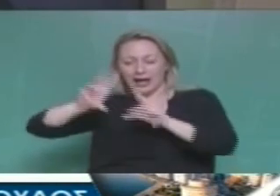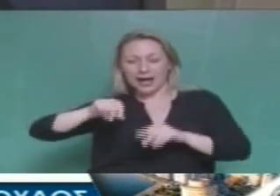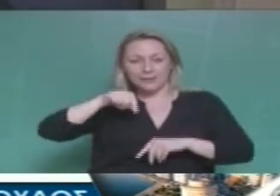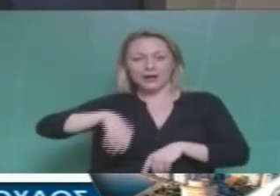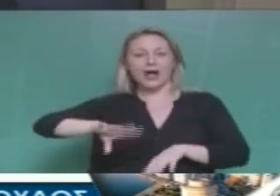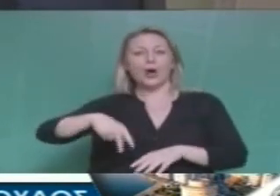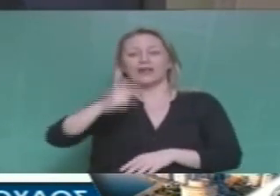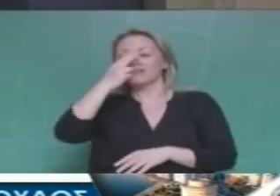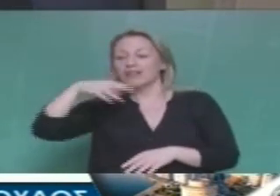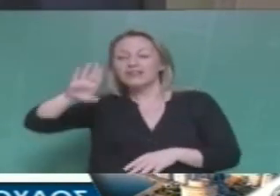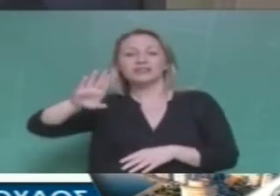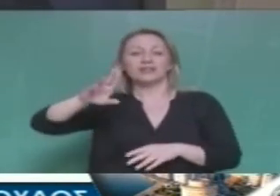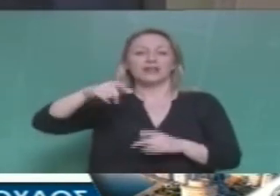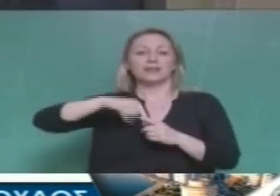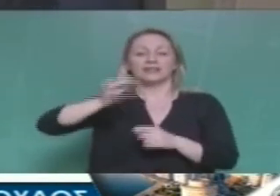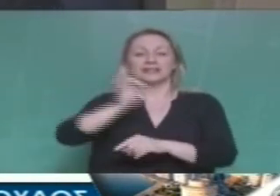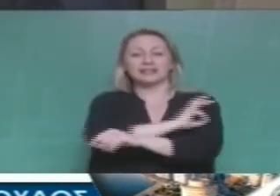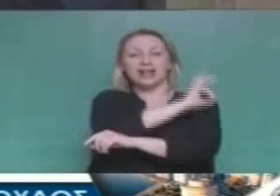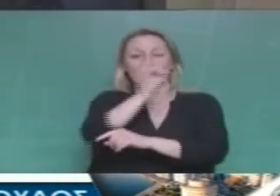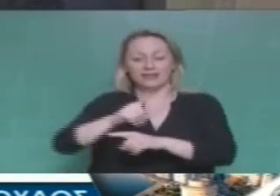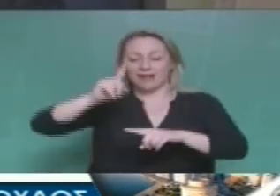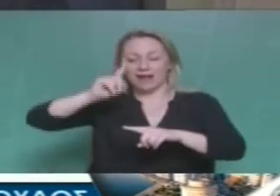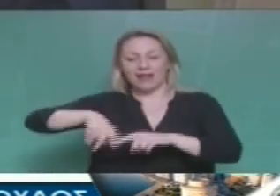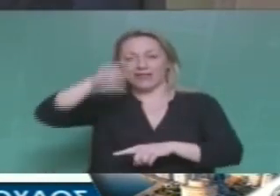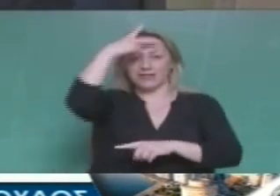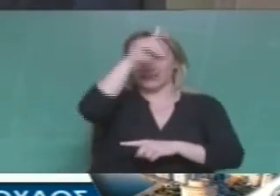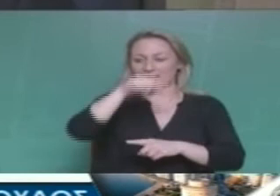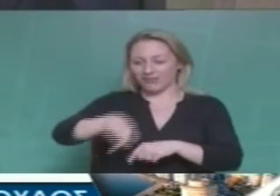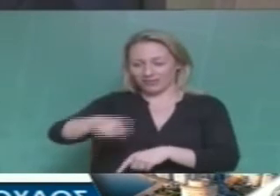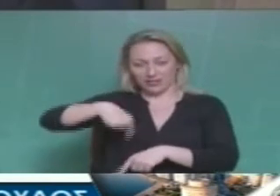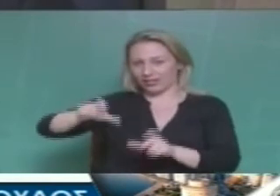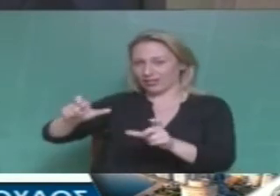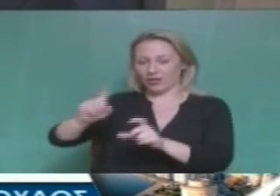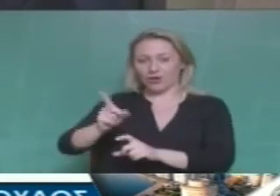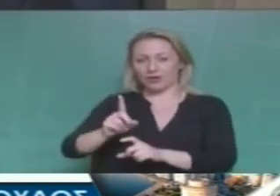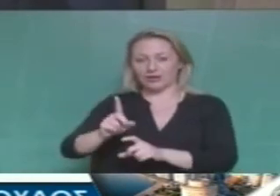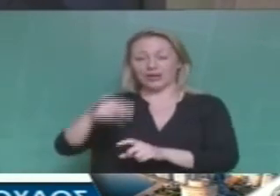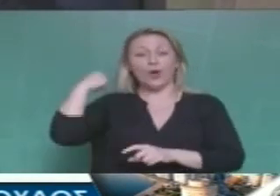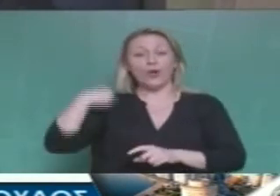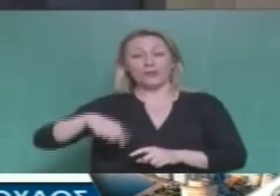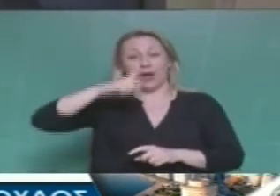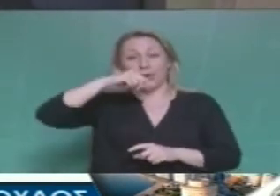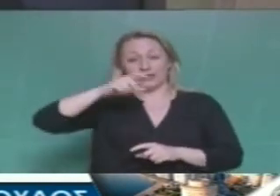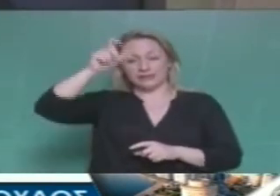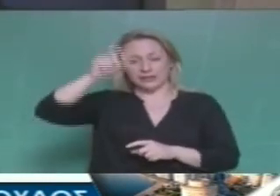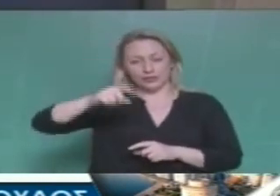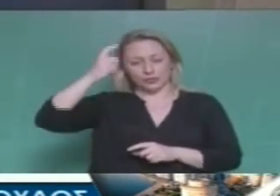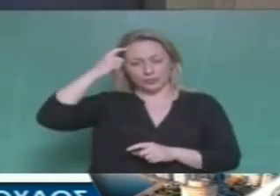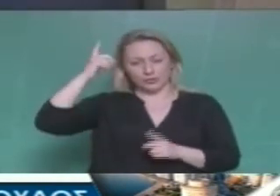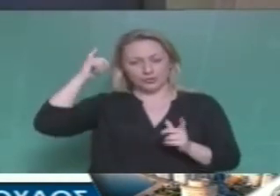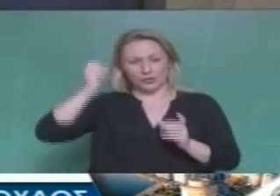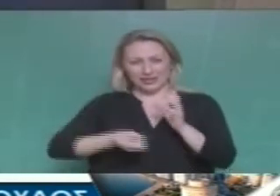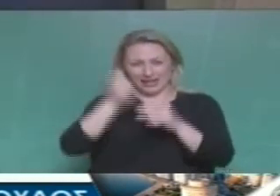ναζιστών χρυσαυγητών από την Ελλάδα αλλά και την Γερμανία ακόμα και ο Δήμαρχος Οριστιάδας νοοδημοκράτης νομίζω είναι